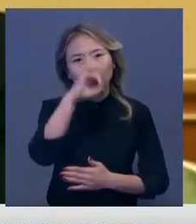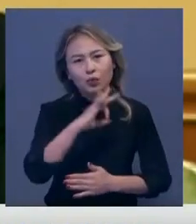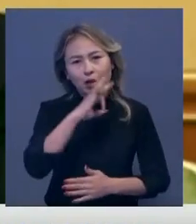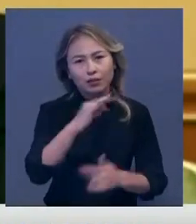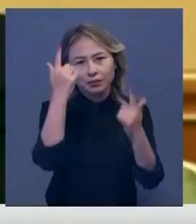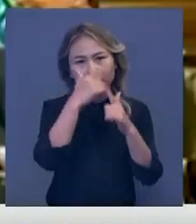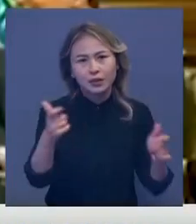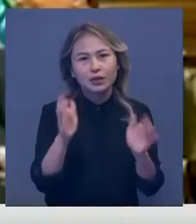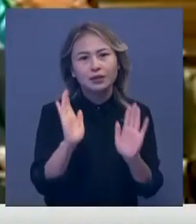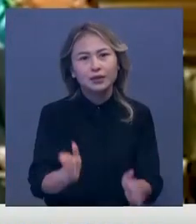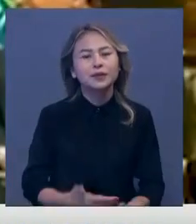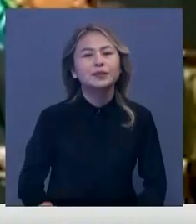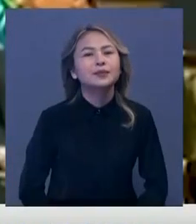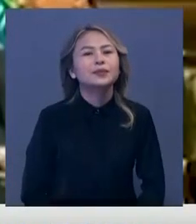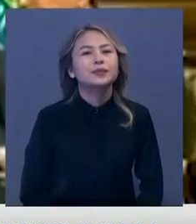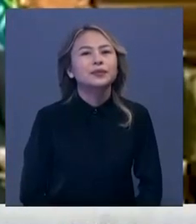білелады.